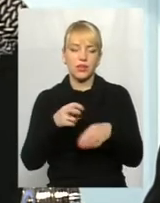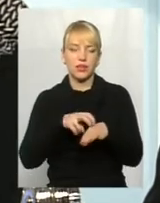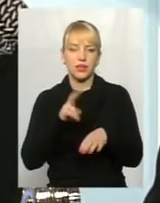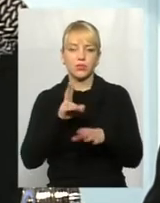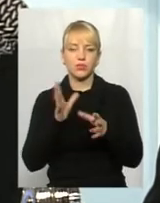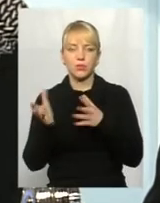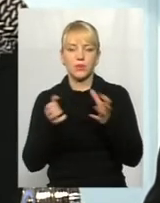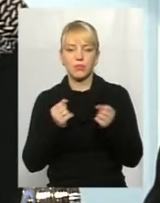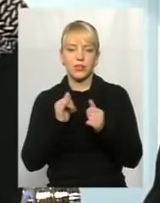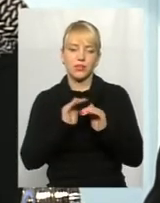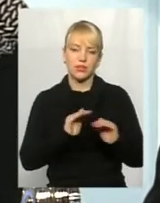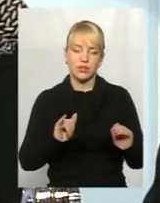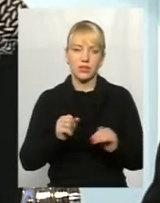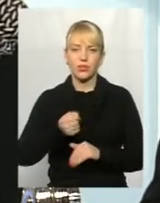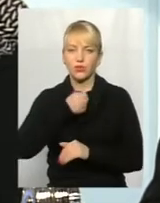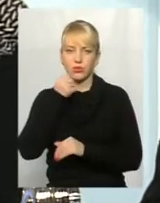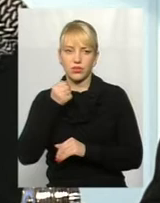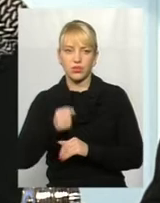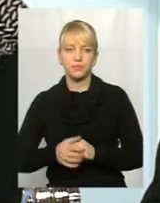буде приймати і дітей, і дорослих.